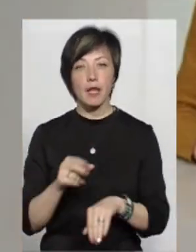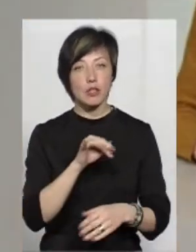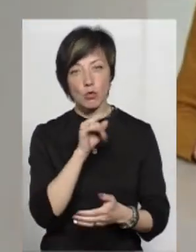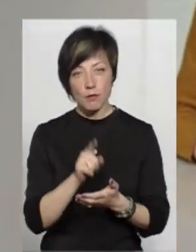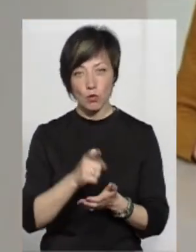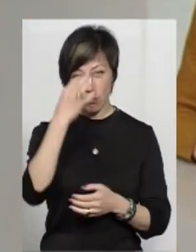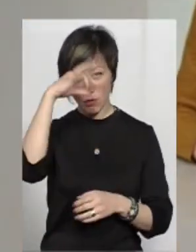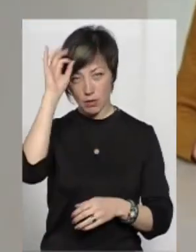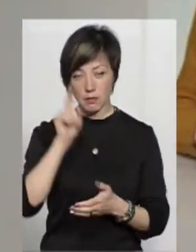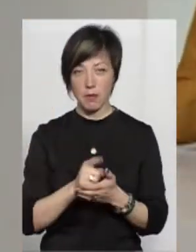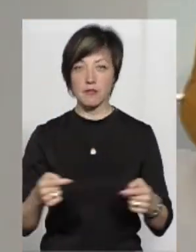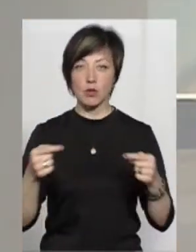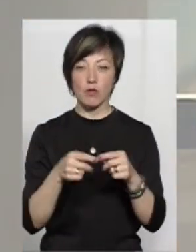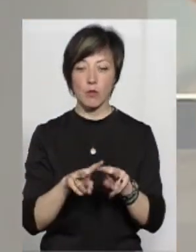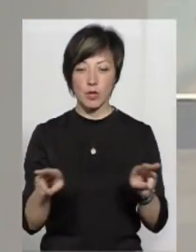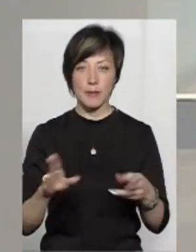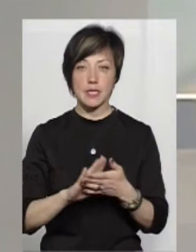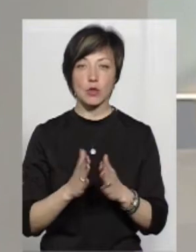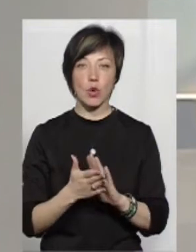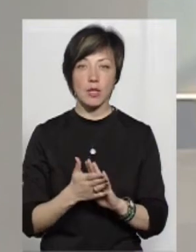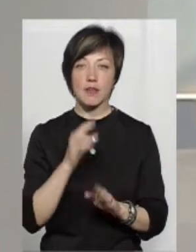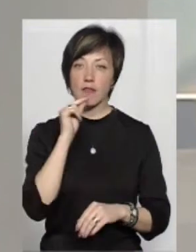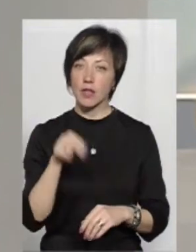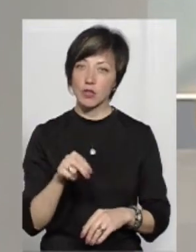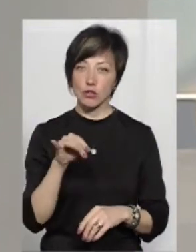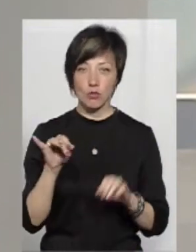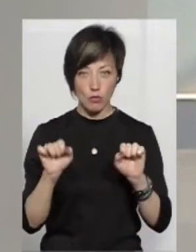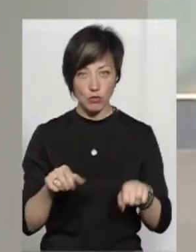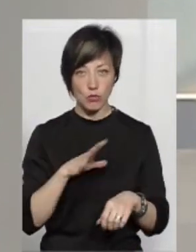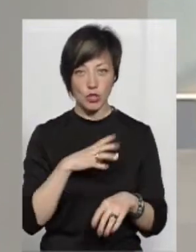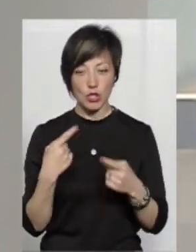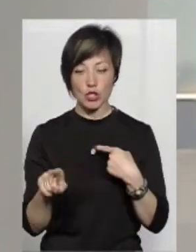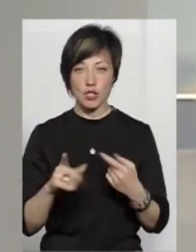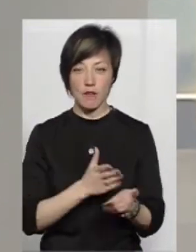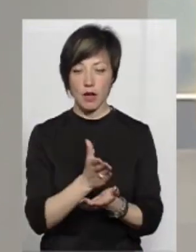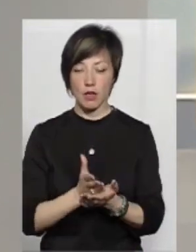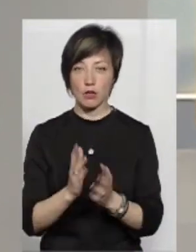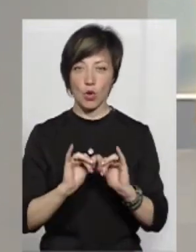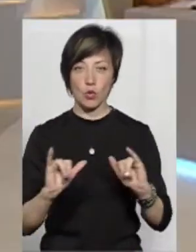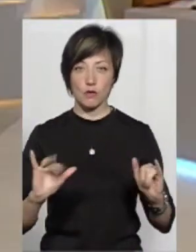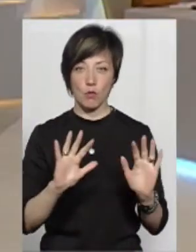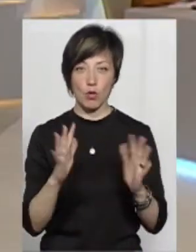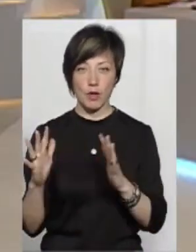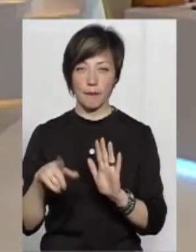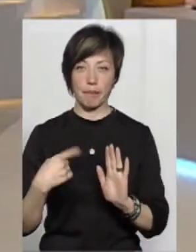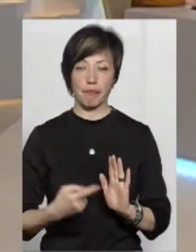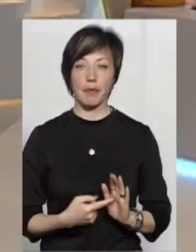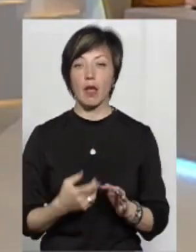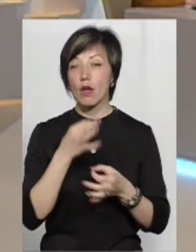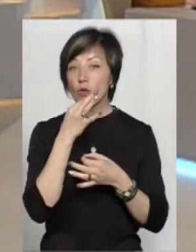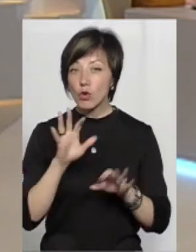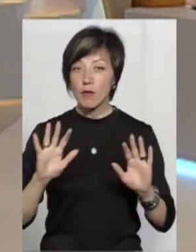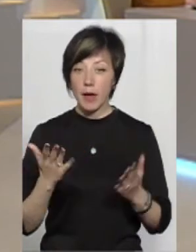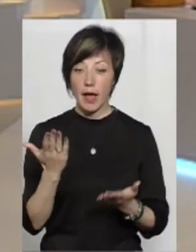обов'язково поліція має встановити в подібній ситуації винного? Чи от можуть бути якісь інші варіанти розвитку подій? Ну, в будь-якому випадку,